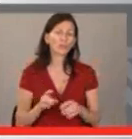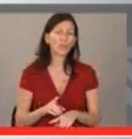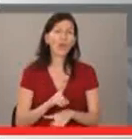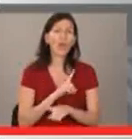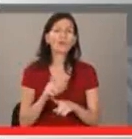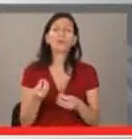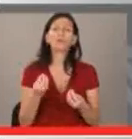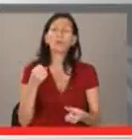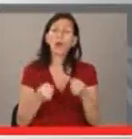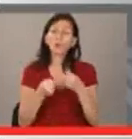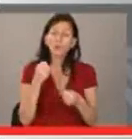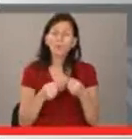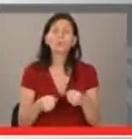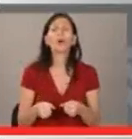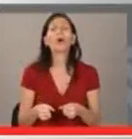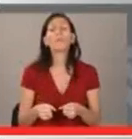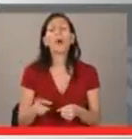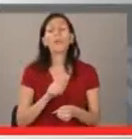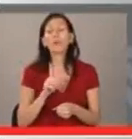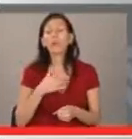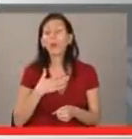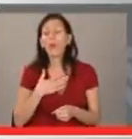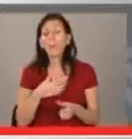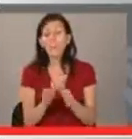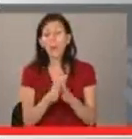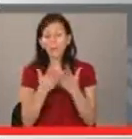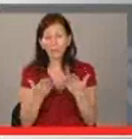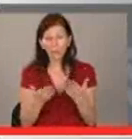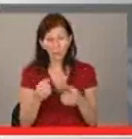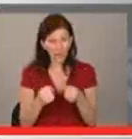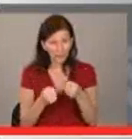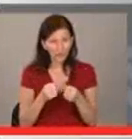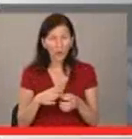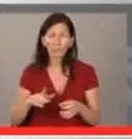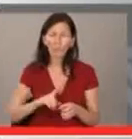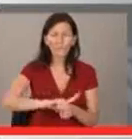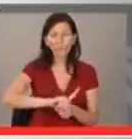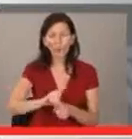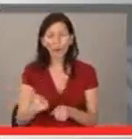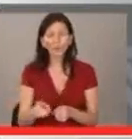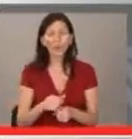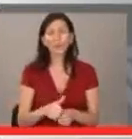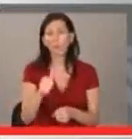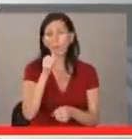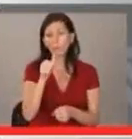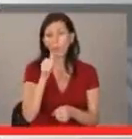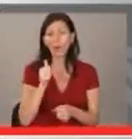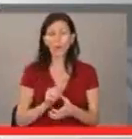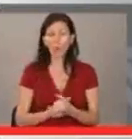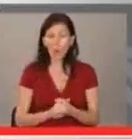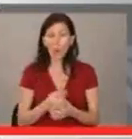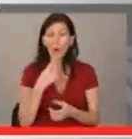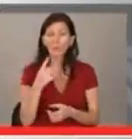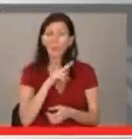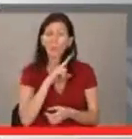Неправоспособният водач на Мерседеса никога не е имал книжка, карала с много висока скорост при навлизане в кръстовището и освен това е употребил алкохол,